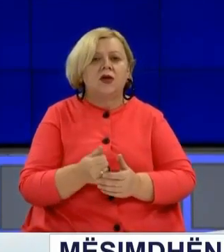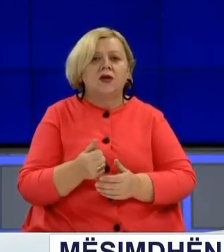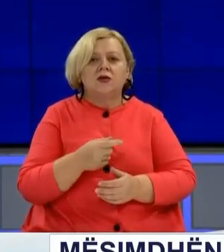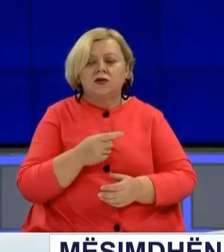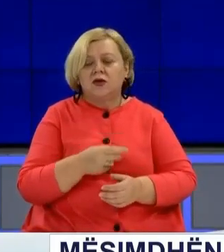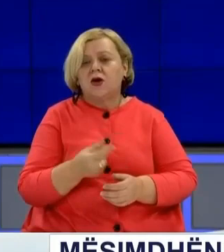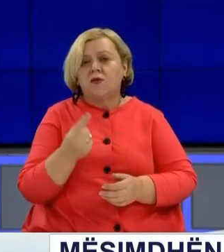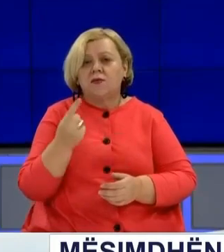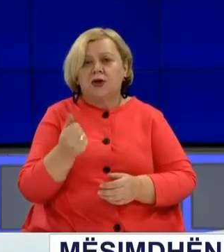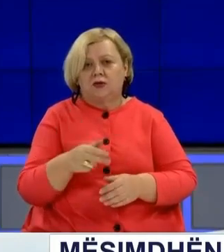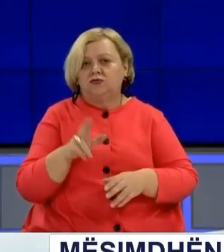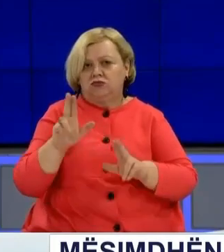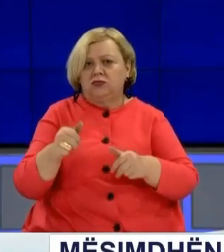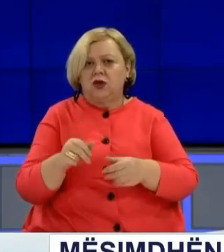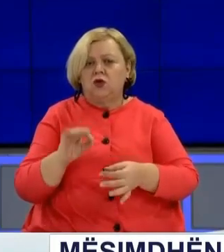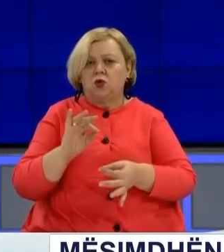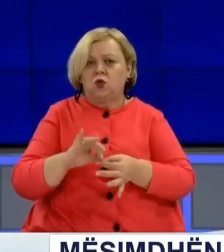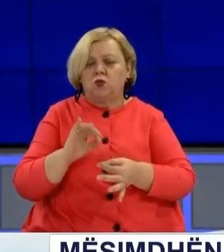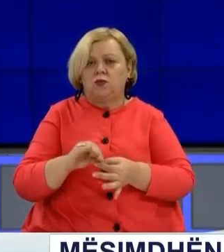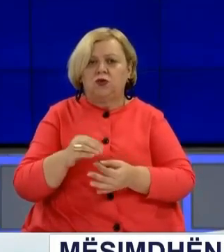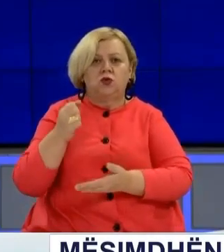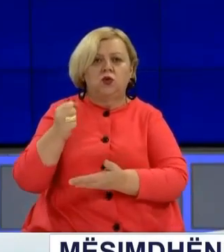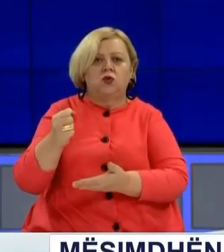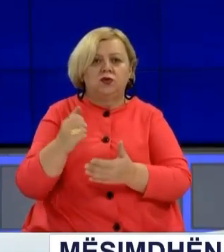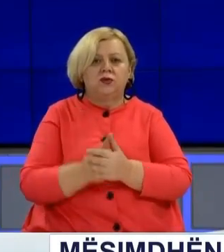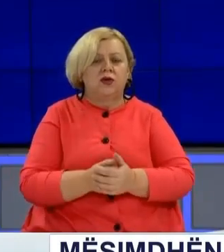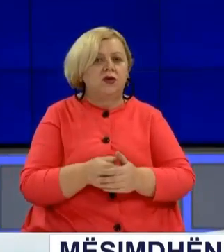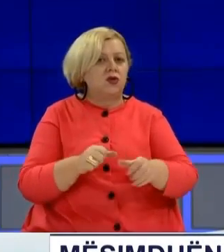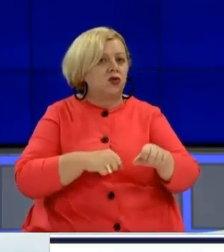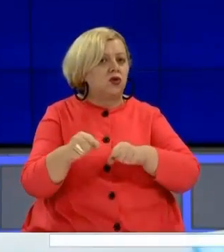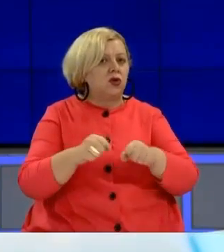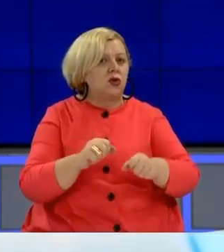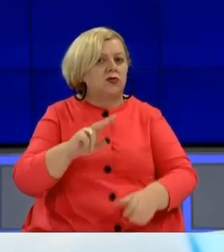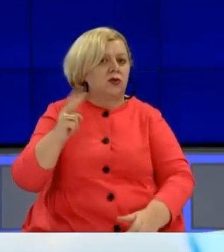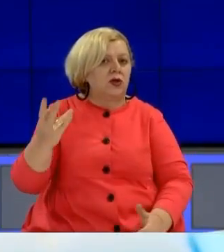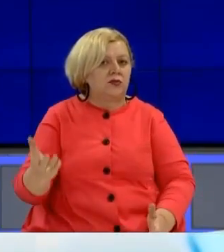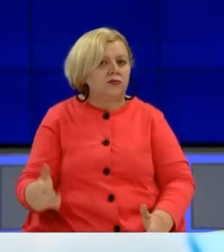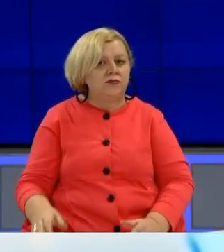që i mëriton e jëtë mbesin të grumbullura, qoftë në dhe këa që o dikun tjetër.